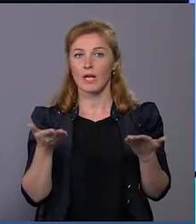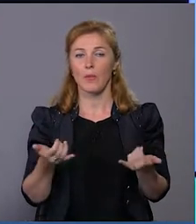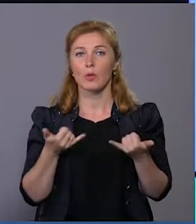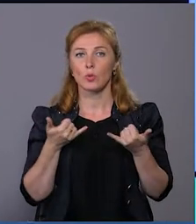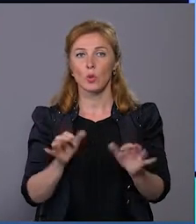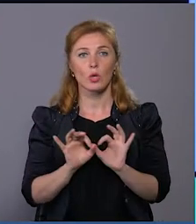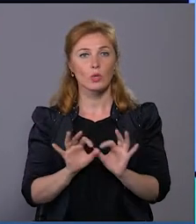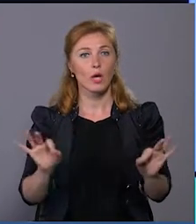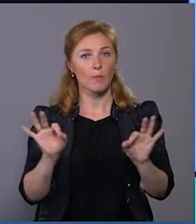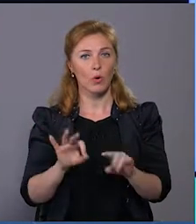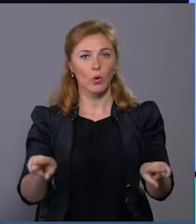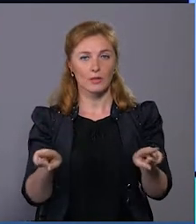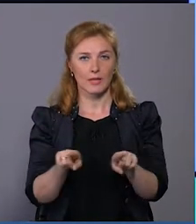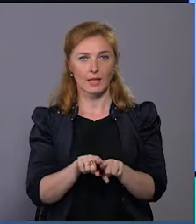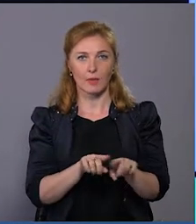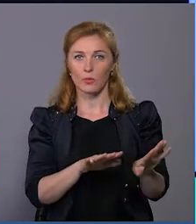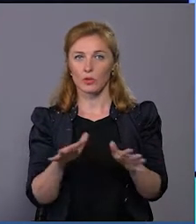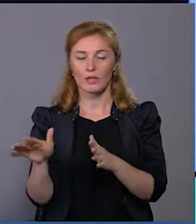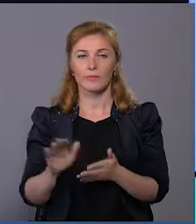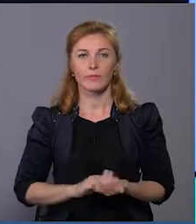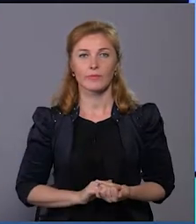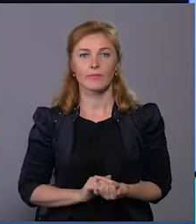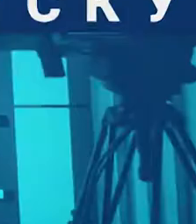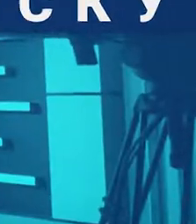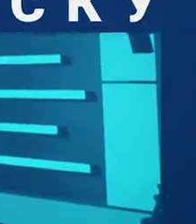Вітаємо. Сьогодні розкажемо вам про такі події.